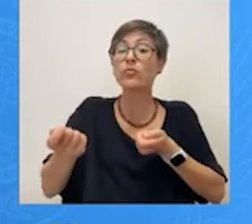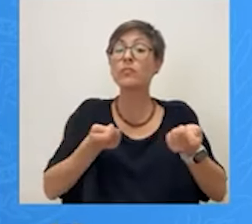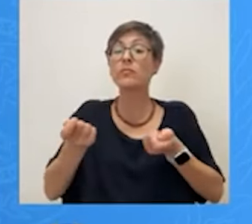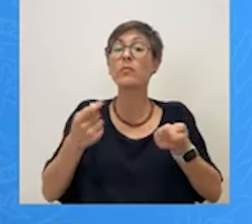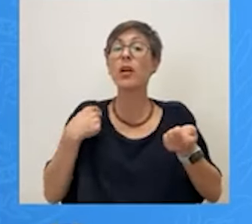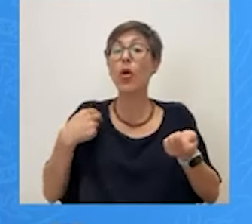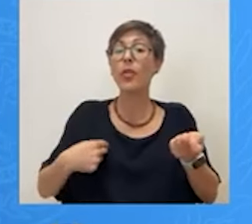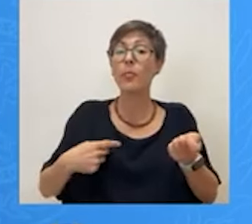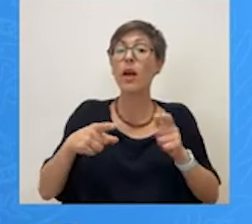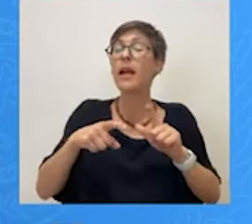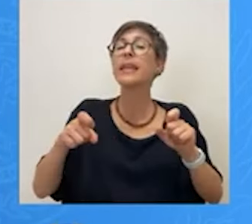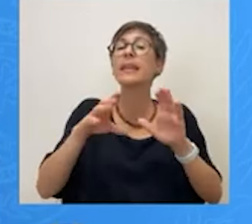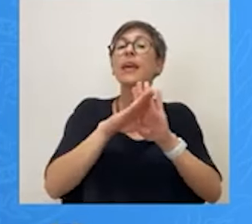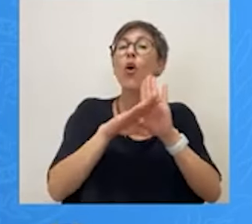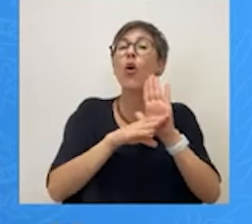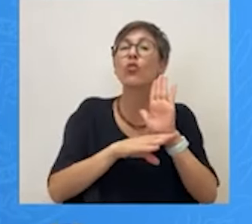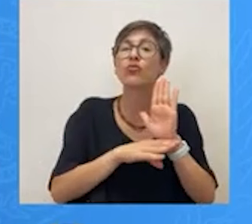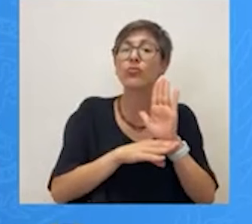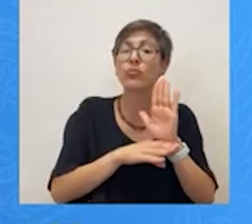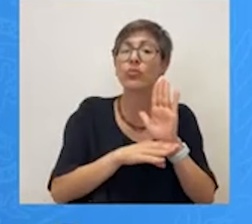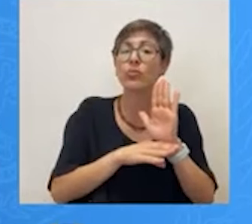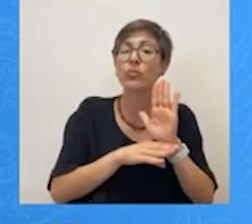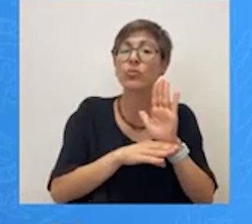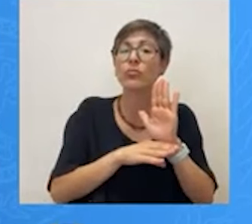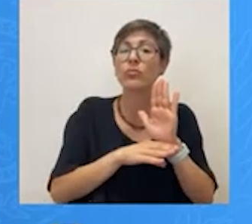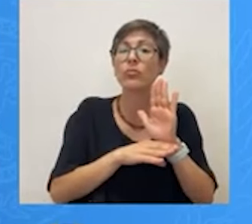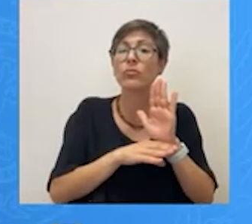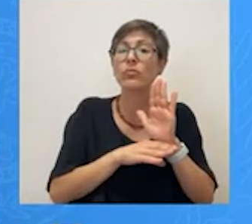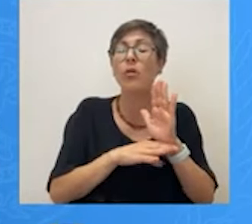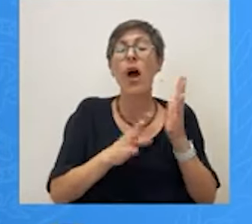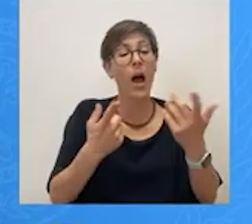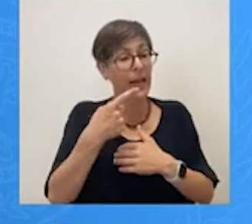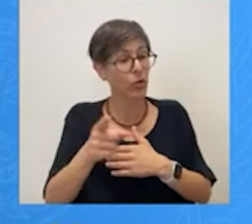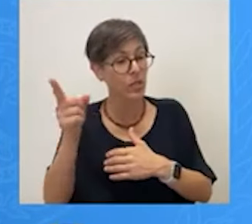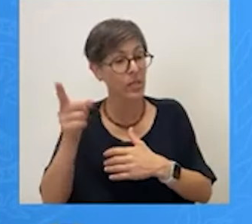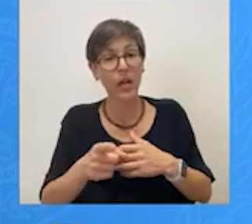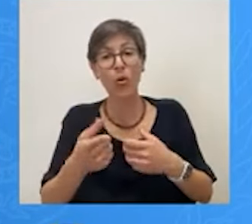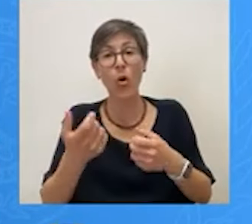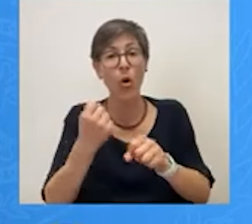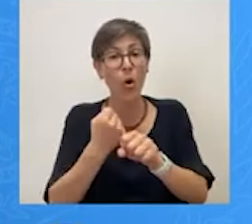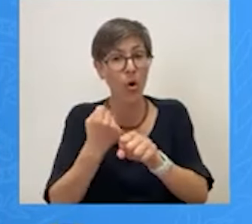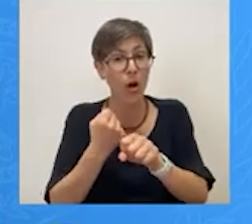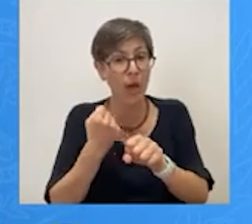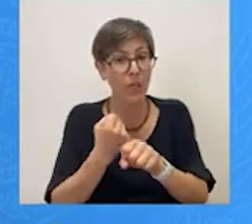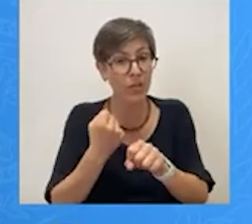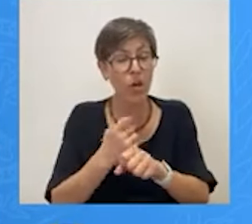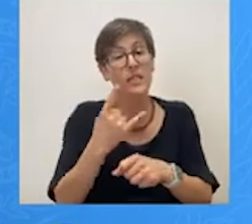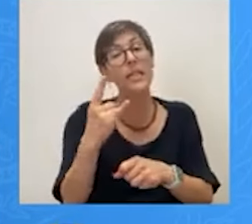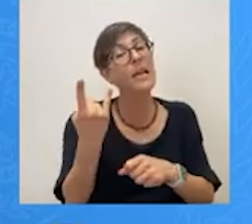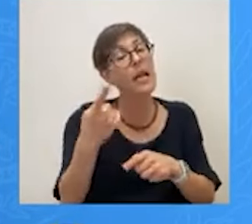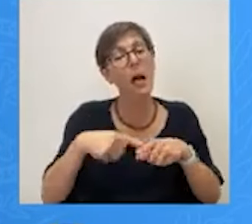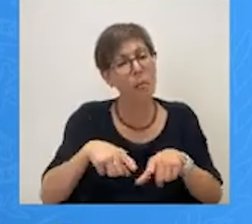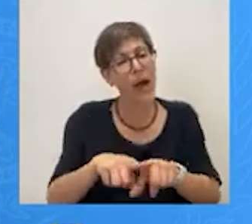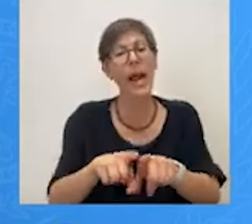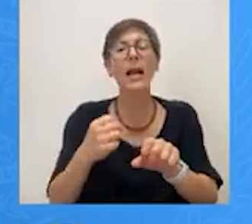όρους θα τον διοικεί. Αν θα τον διοικεί με όρους πλήρους απασχόλησης ή παράλληλης εργασίας,